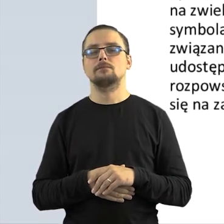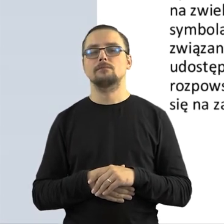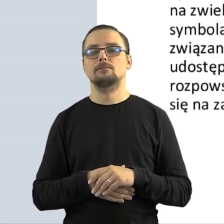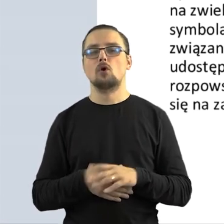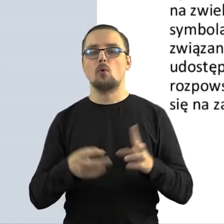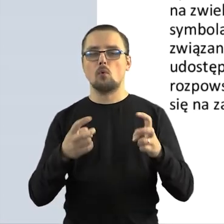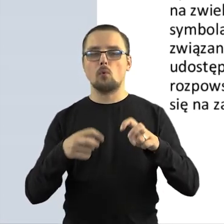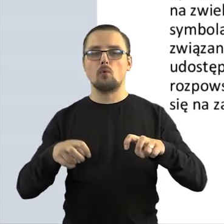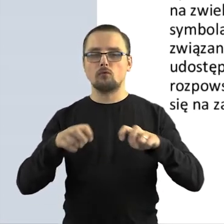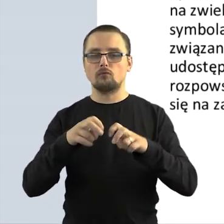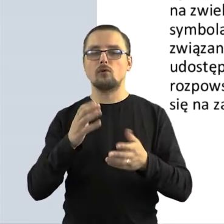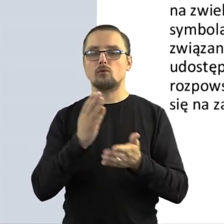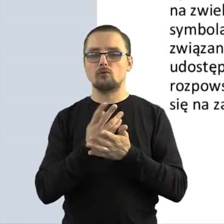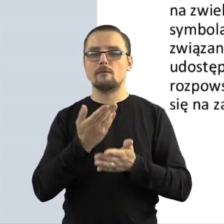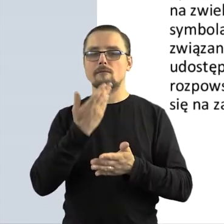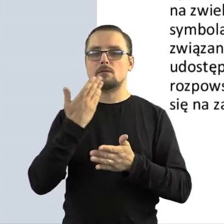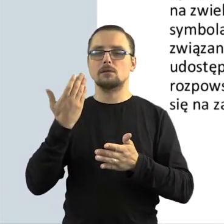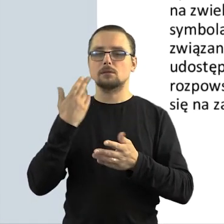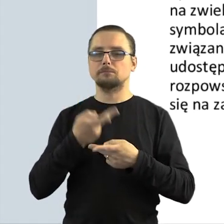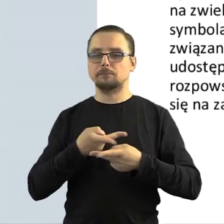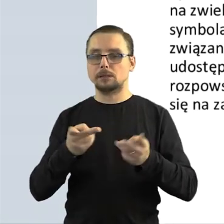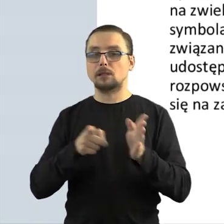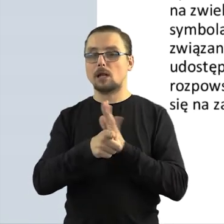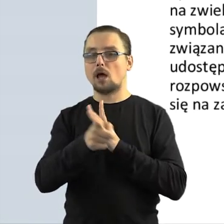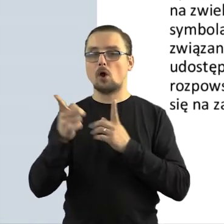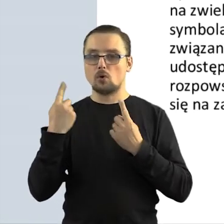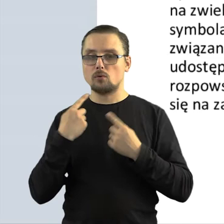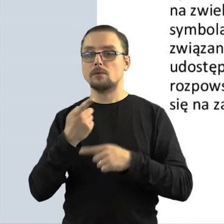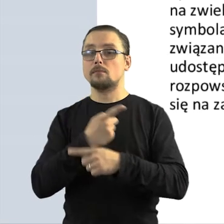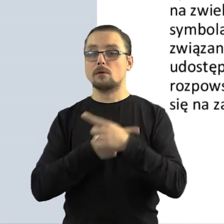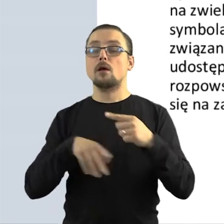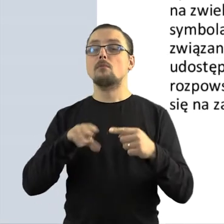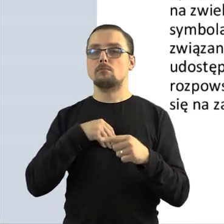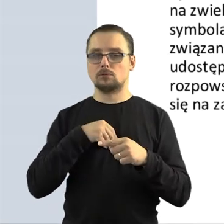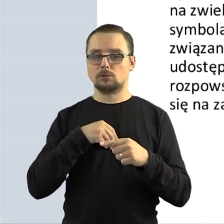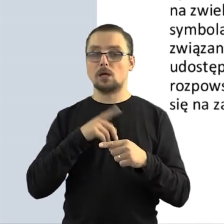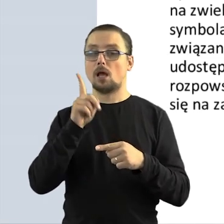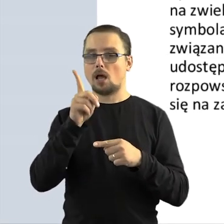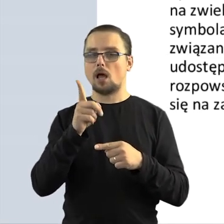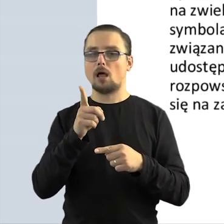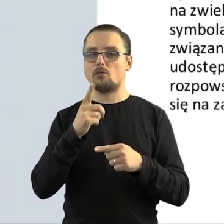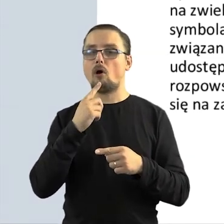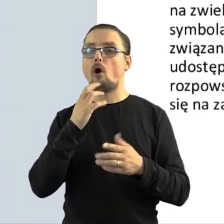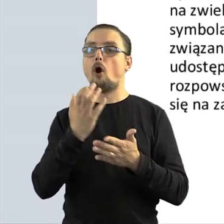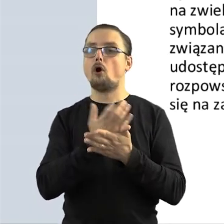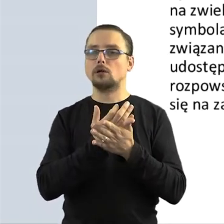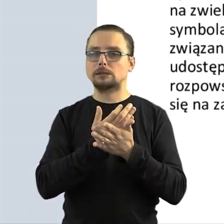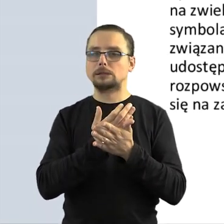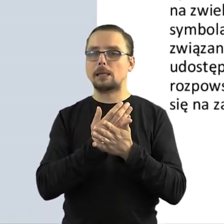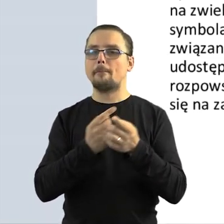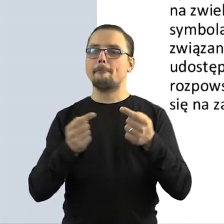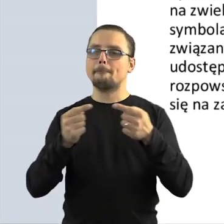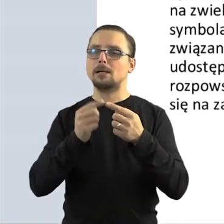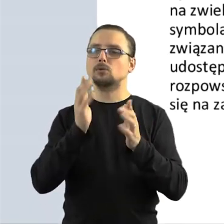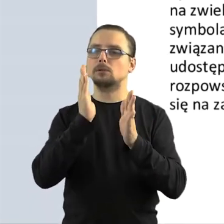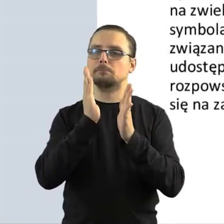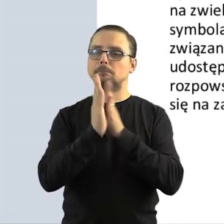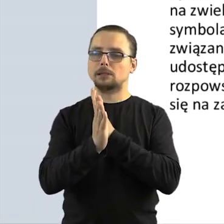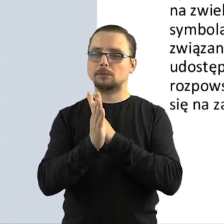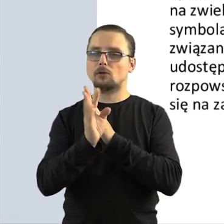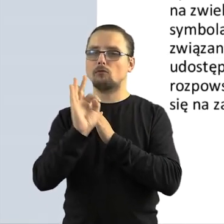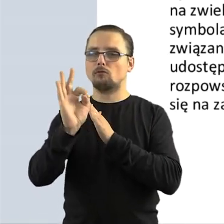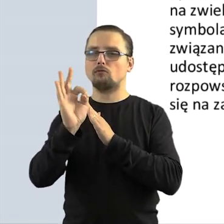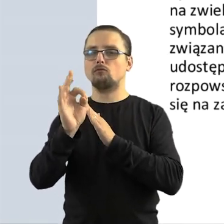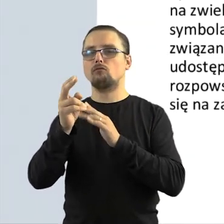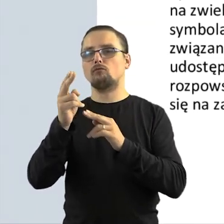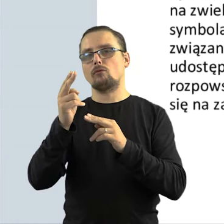który mówi, że wolno korzystać z utworów już rozpowszechnionych dla dobra osób niepełnosprawnych, tylko, że tutaj uwaga, jeśli to korzystanie